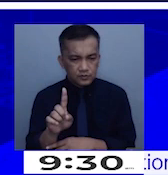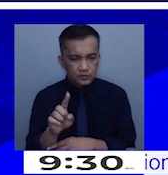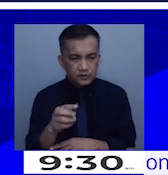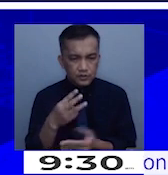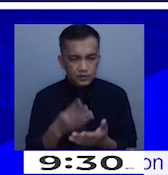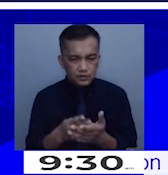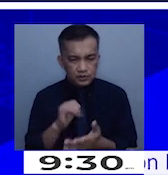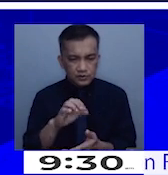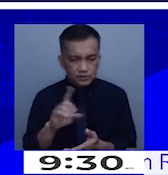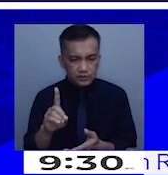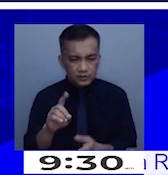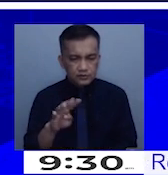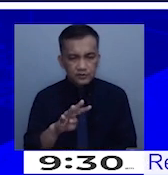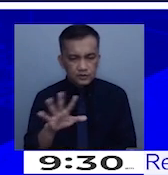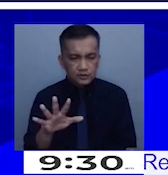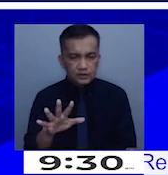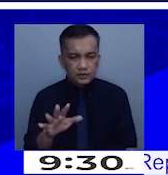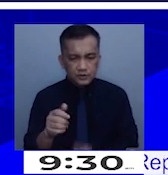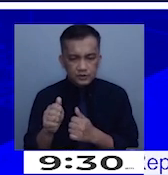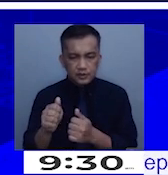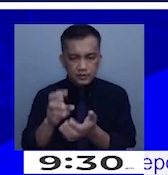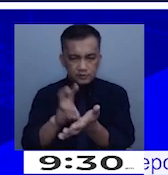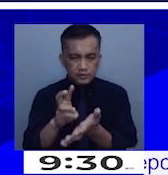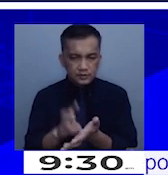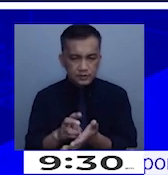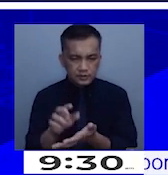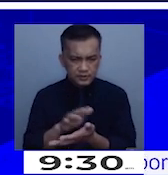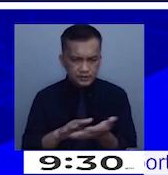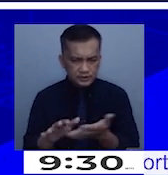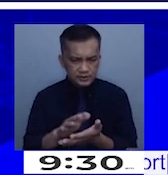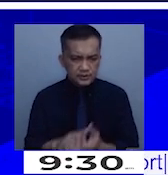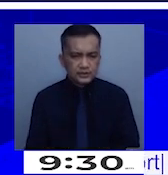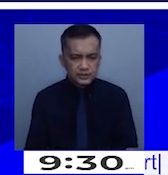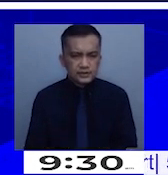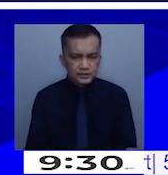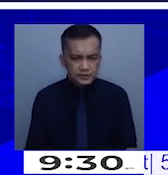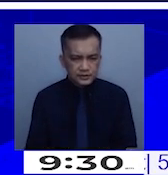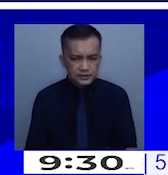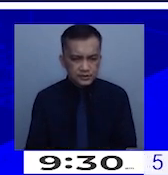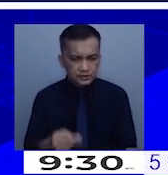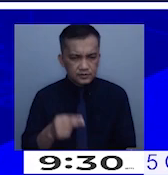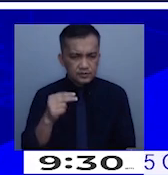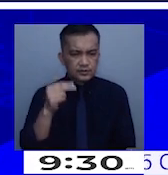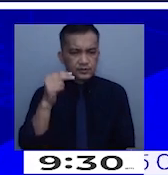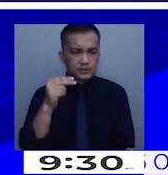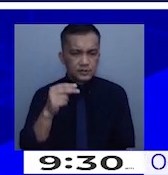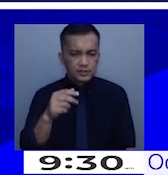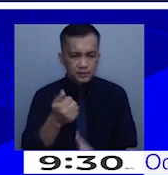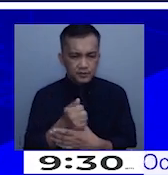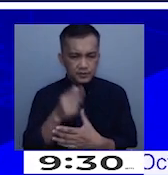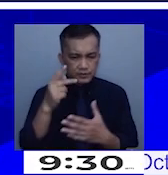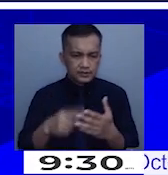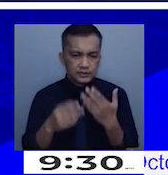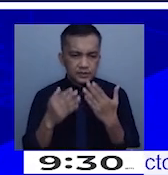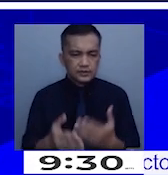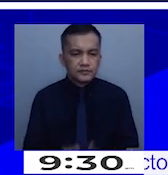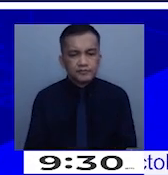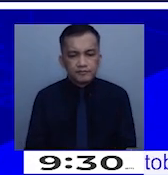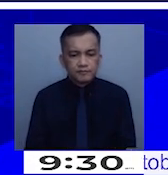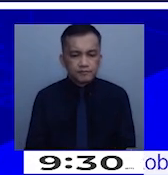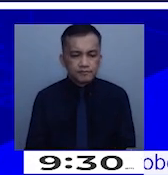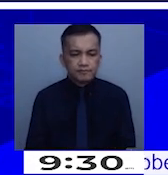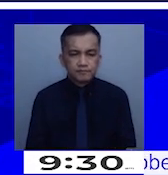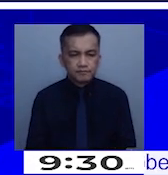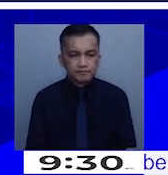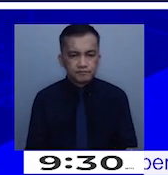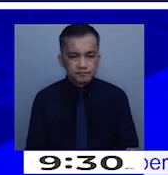milled at 45 were followed. In certain areas, medyo mix nga. Kaya tumataas yung average prices. Thank you. Thank you,